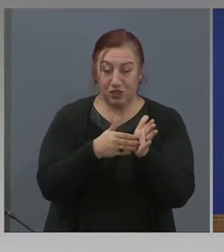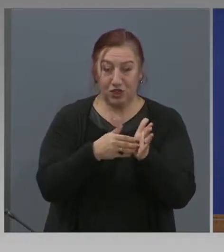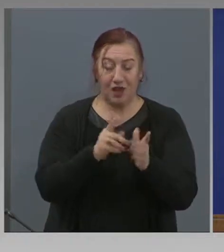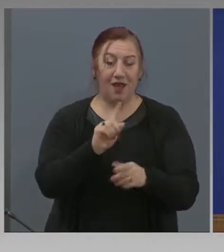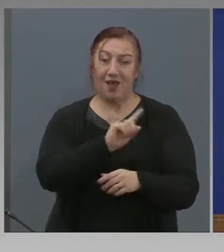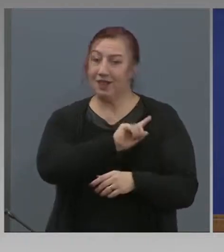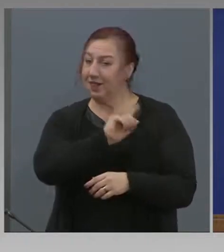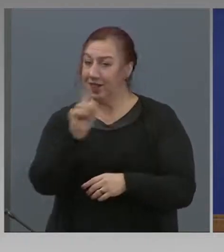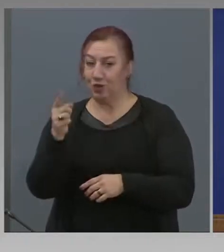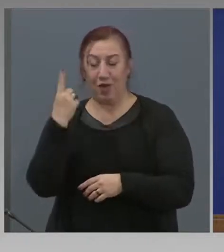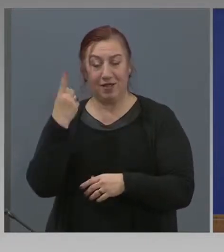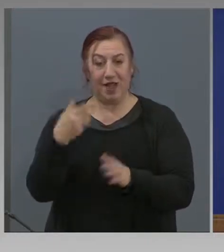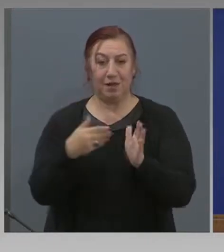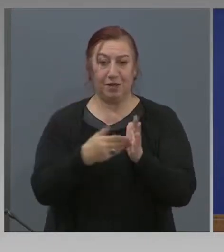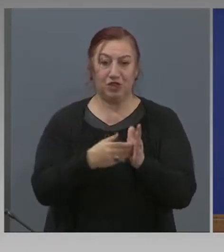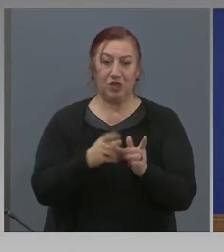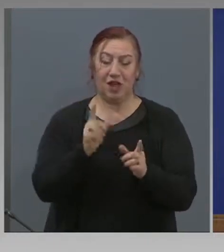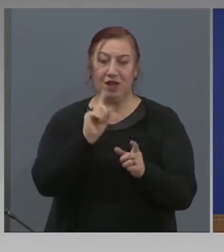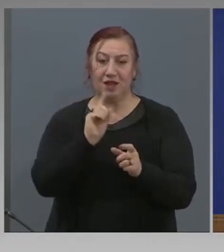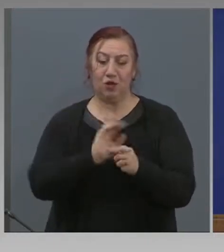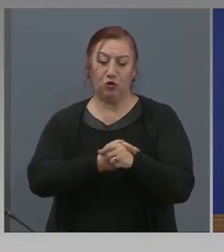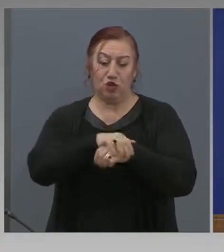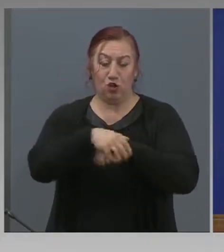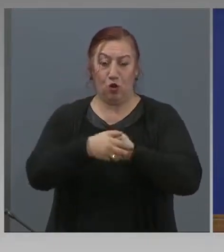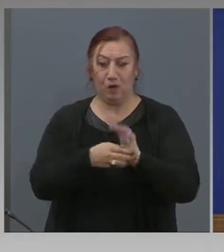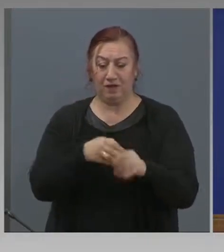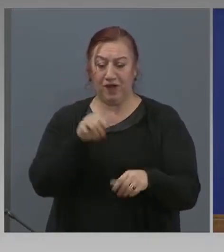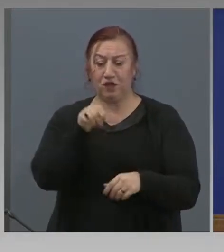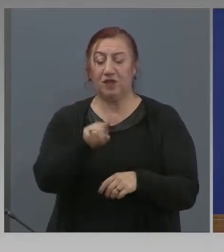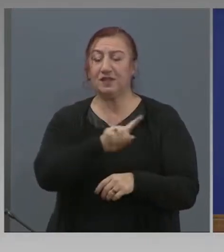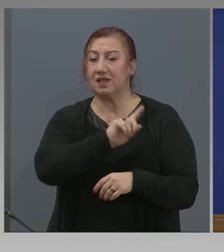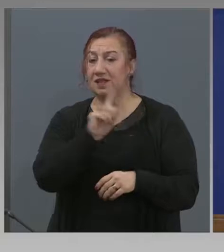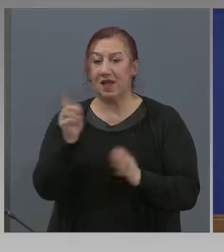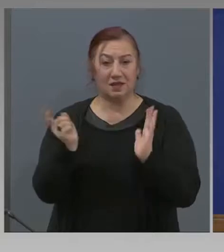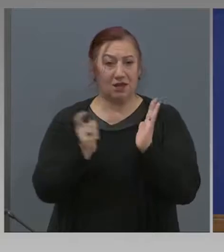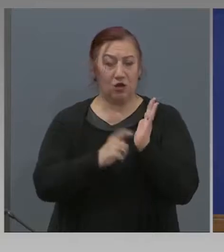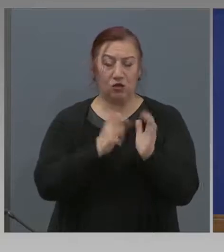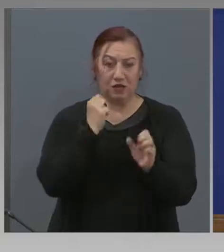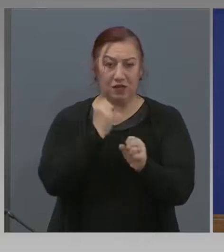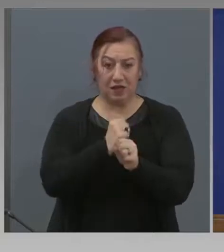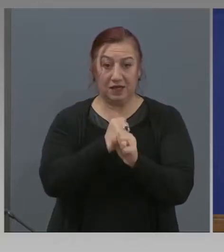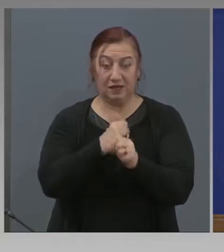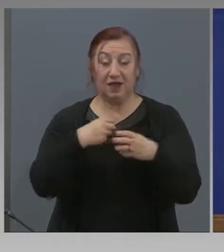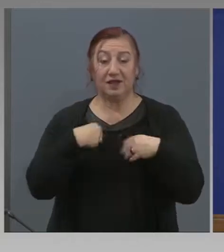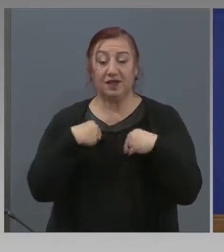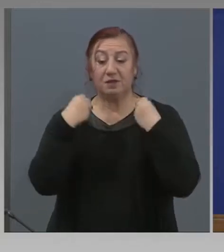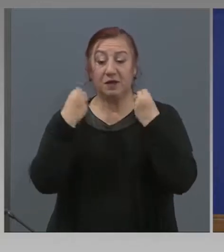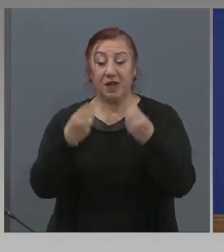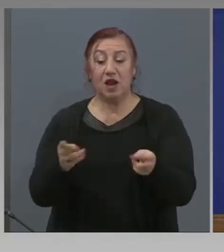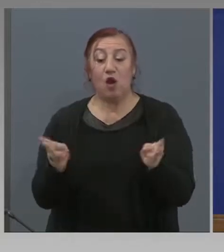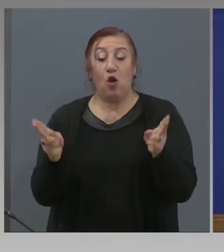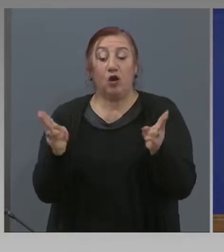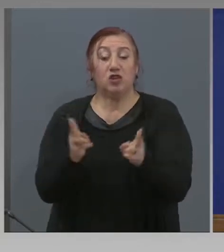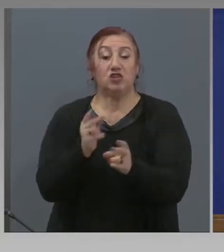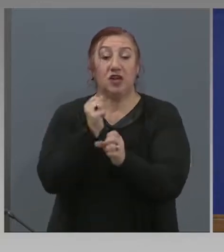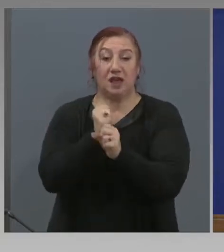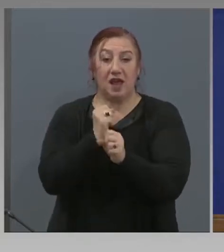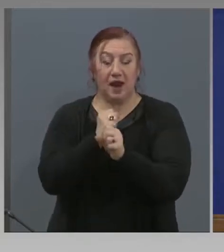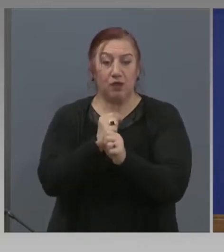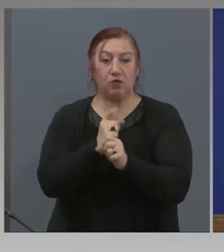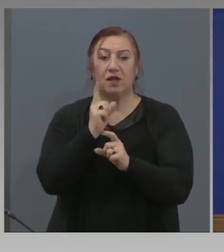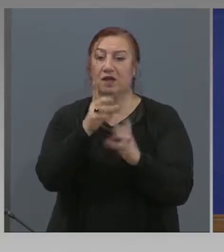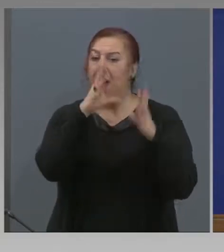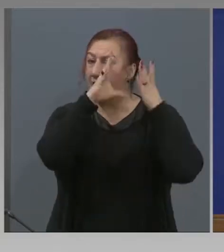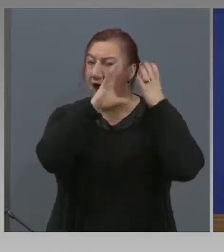оправдава незаконни действия. Още повече, че ние сме осигурили ограничено работе на конските служби, само